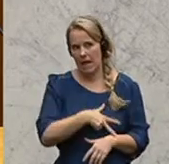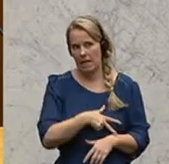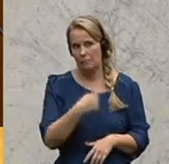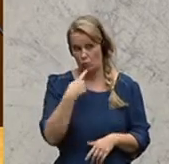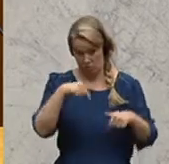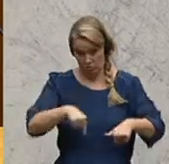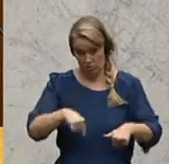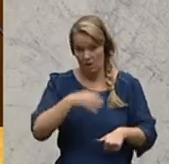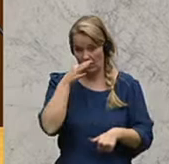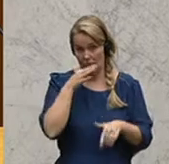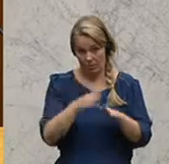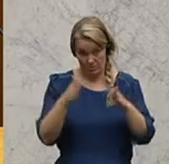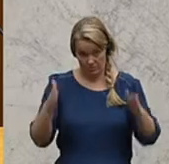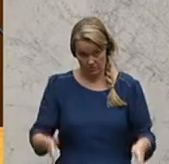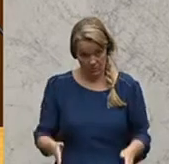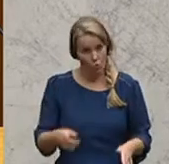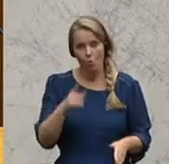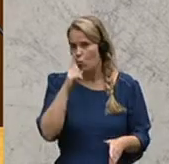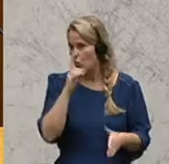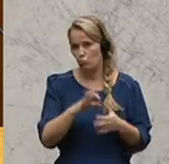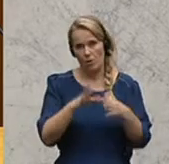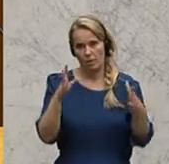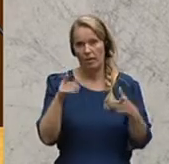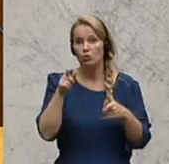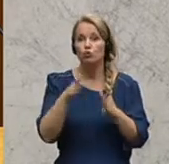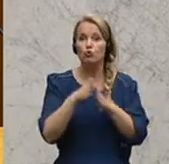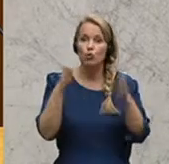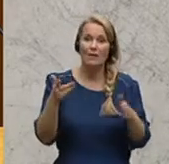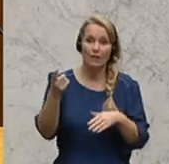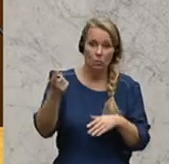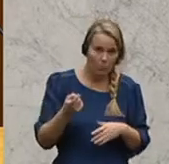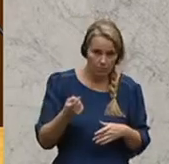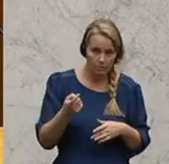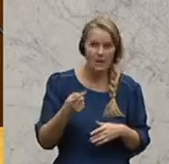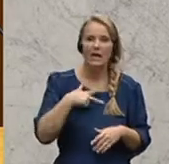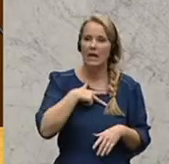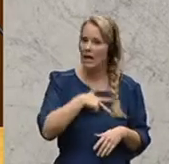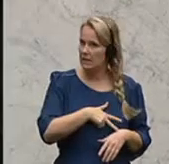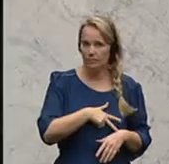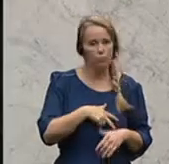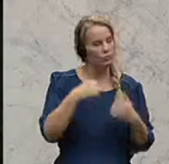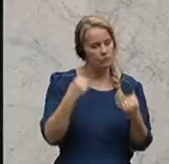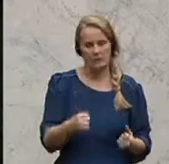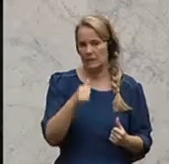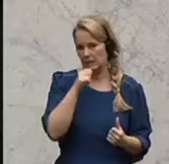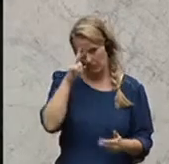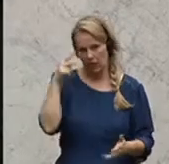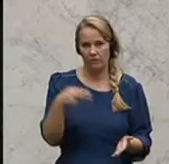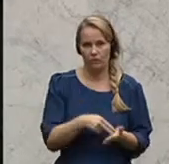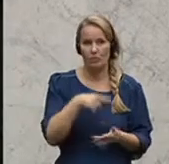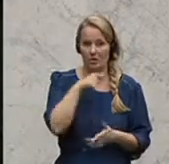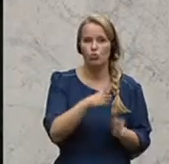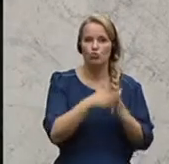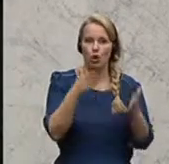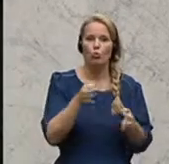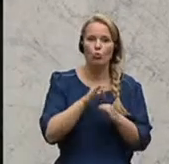hat von diesem Rednerpult, unabhängig davon, wie groß dieser Schaden wird, die SPÖ steht nicht zur Verfügung, dass wir diesen Schaden